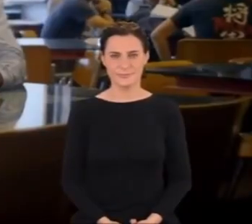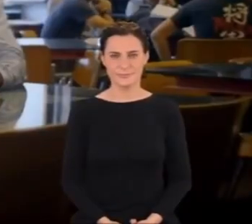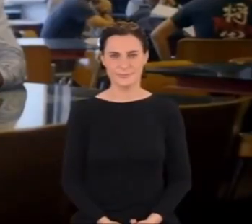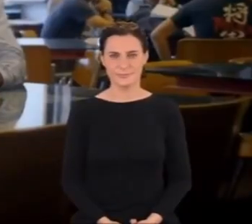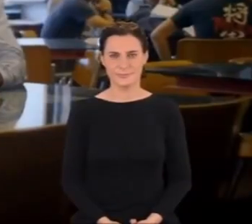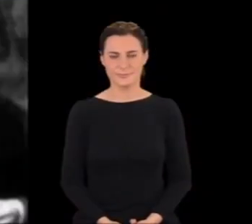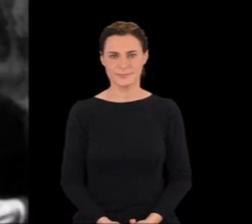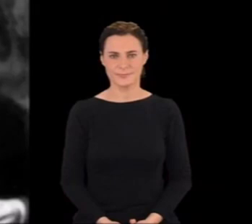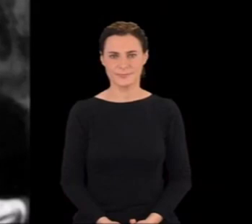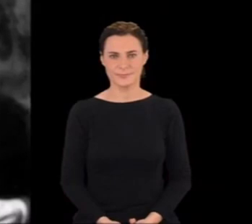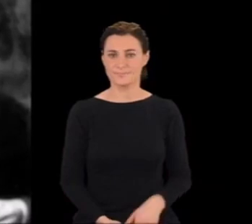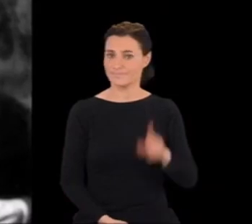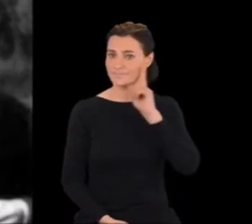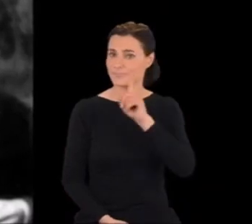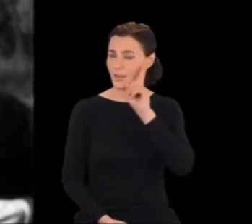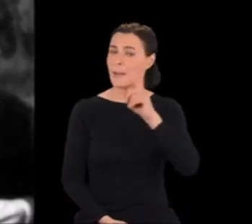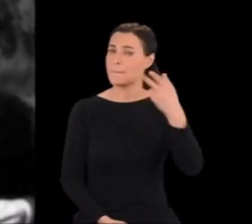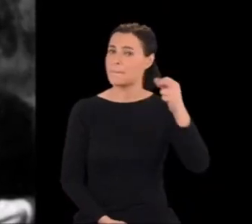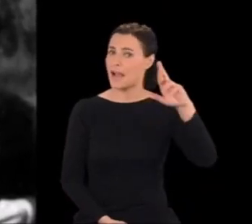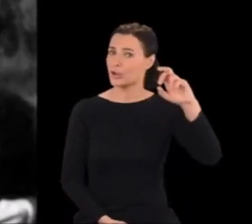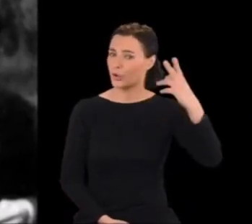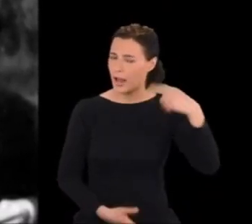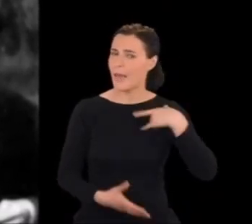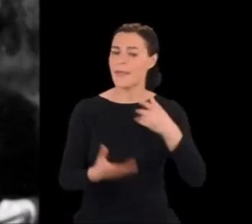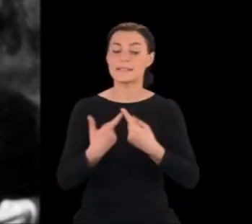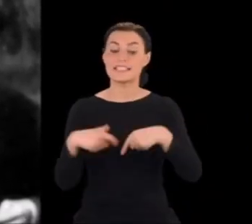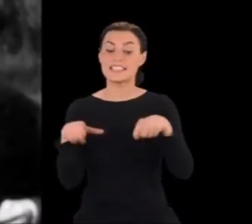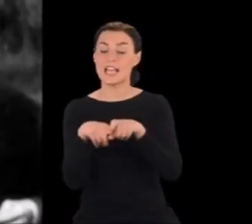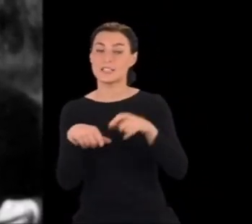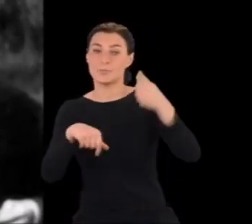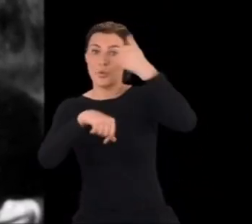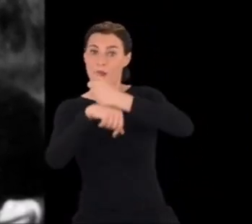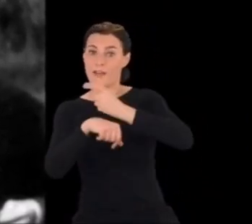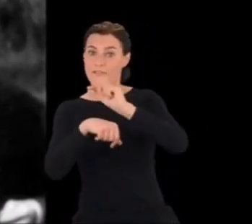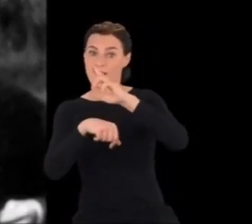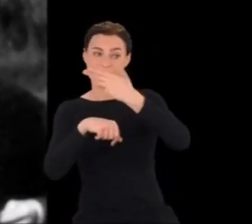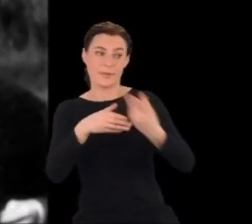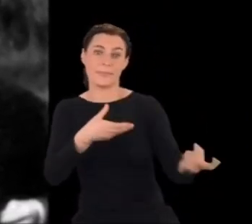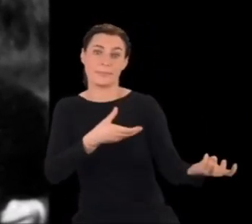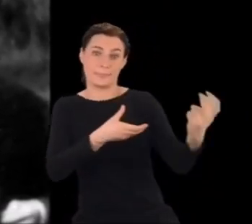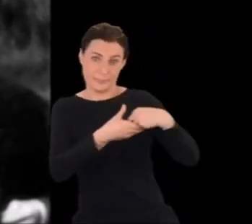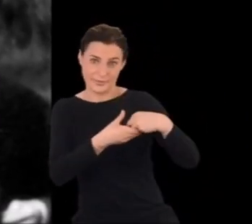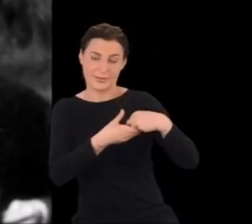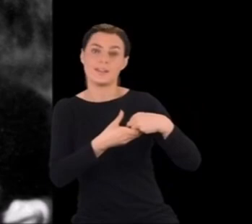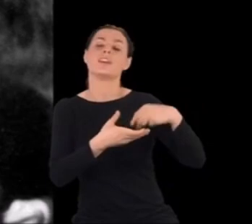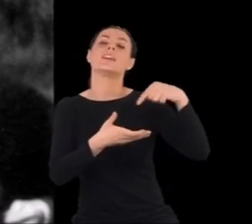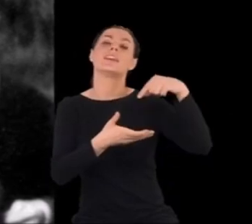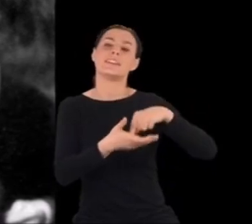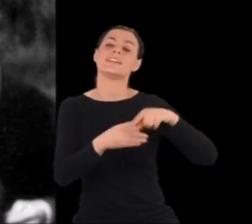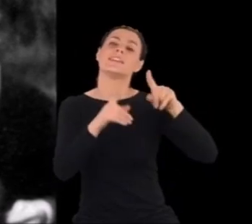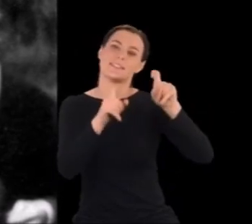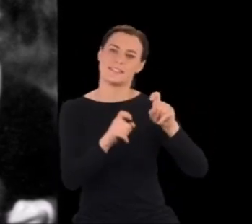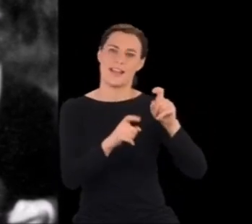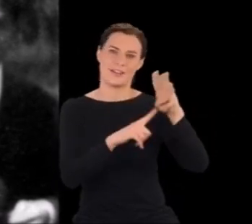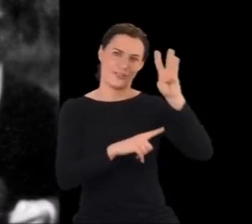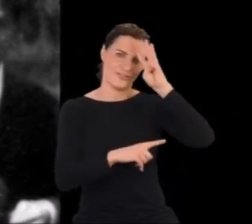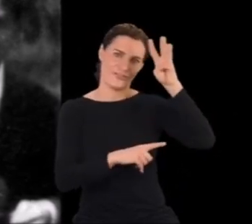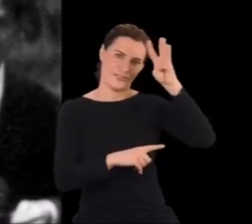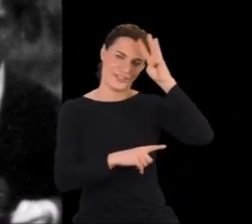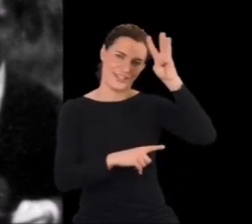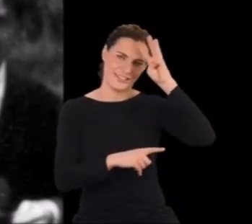Ostatecznie Majorana dołączył do zespołu Fermiego i zaczęła się jego historia jako fizyka.